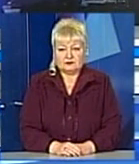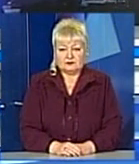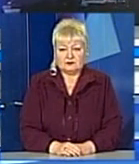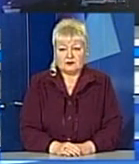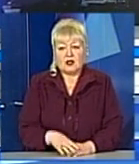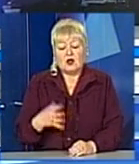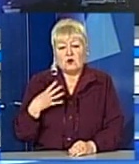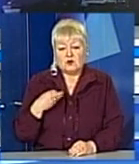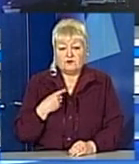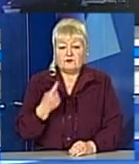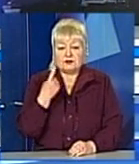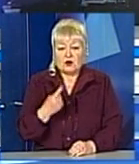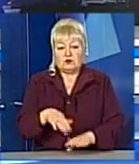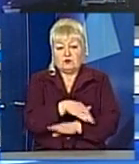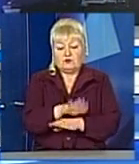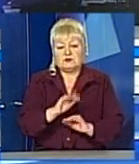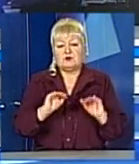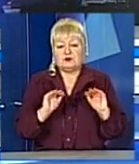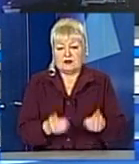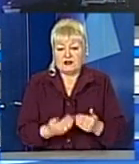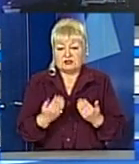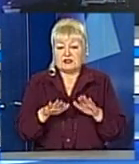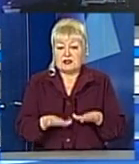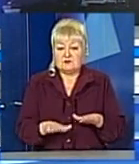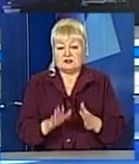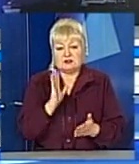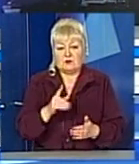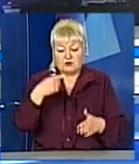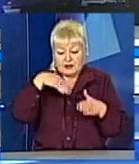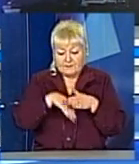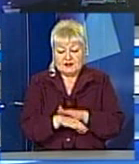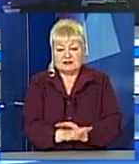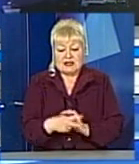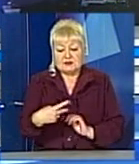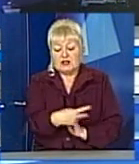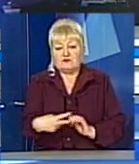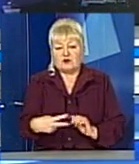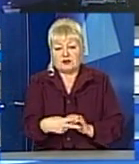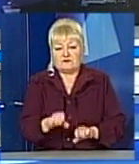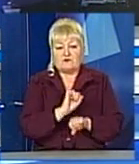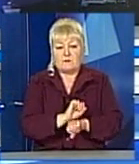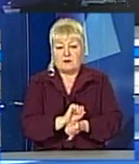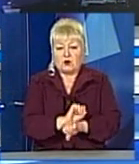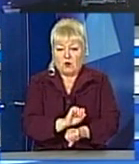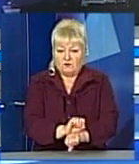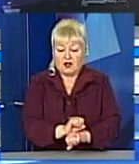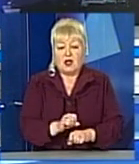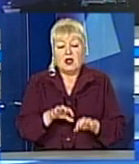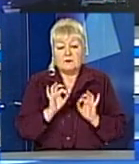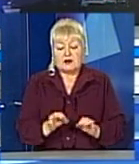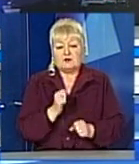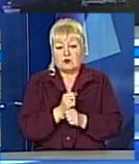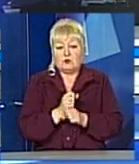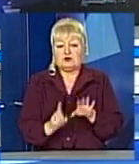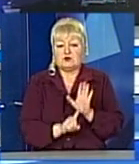У Львові на одну вулицю стане менше. На її місці з'явиться підземна дворівнева парковка. Щоправда, роботи